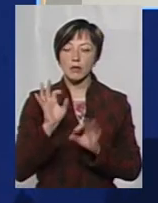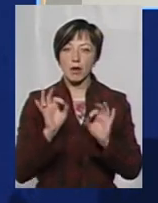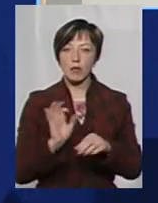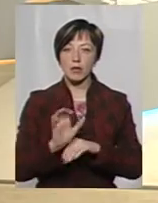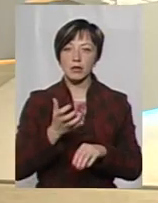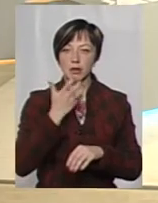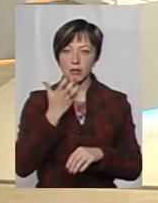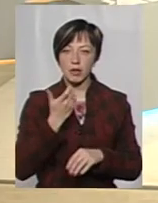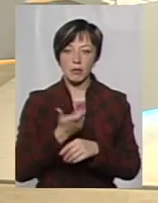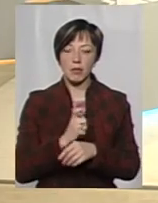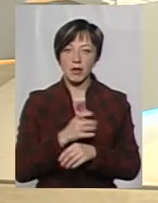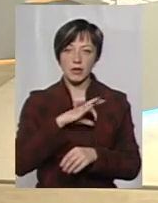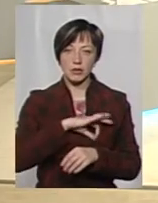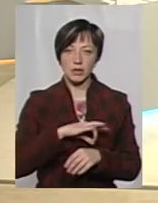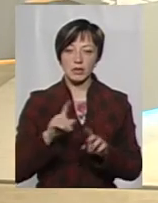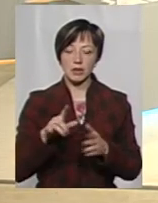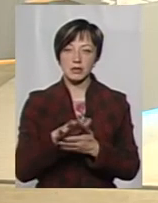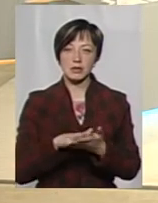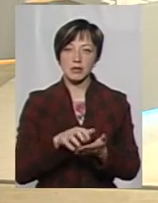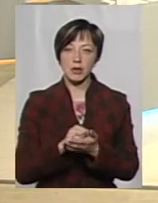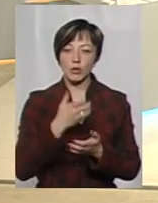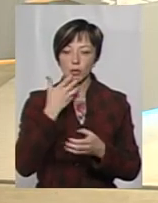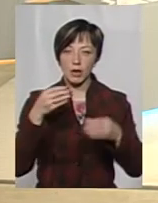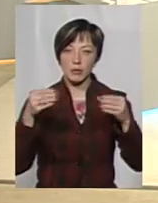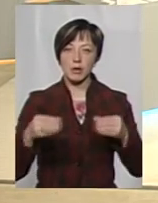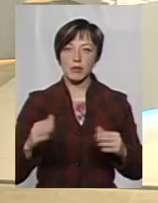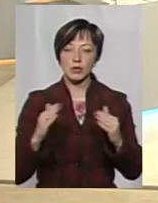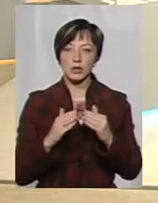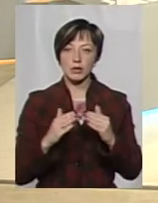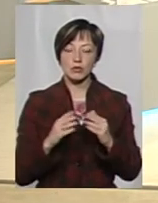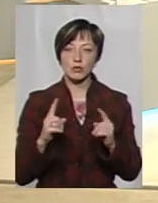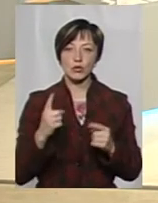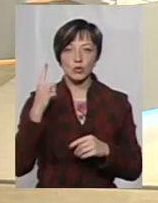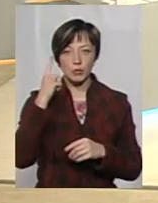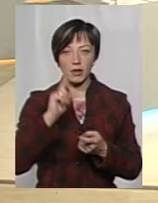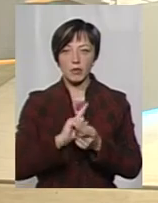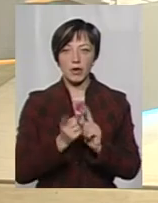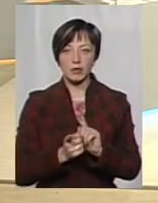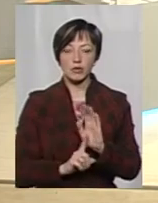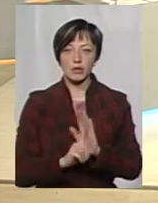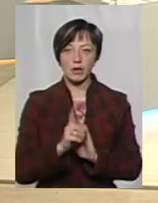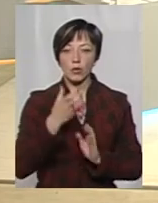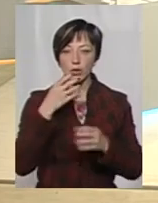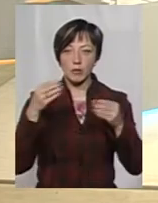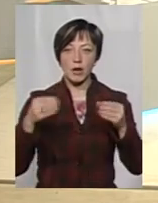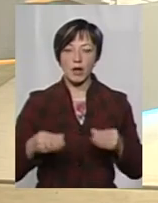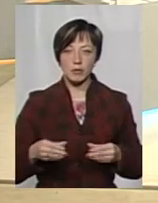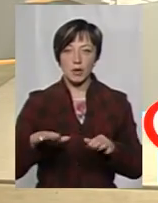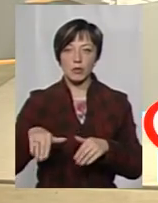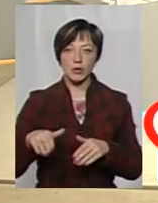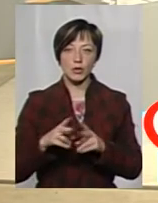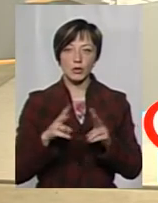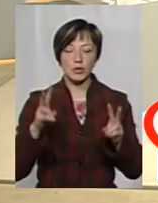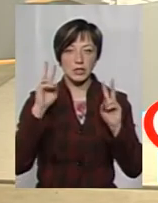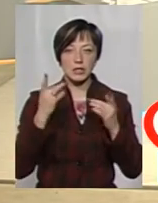щоб не був перерозход. Далі тільки можна займатися утепленням будинку. Чомусь нас думають навпаки, що спочатку ми утепляємося, а